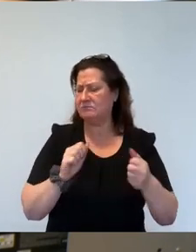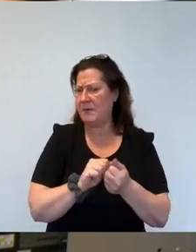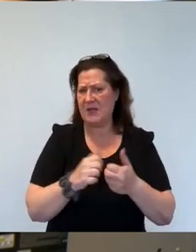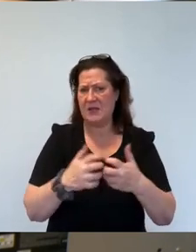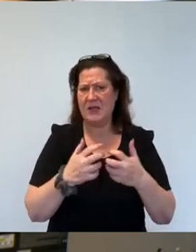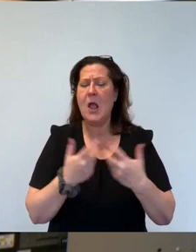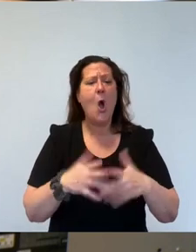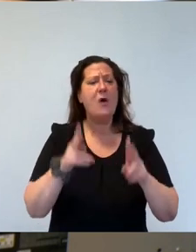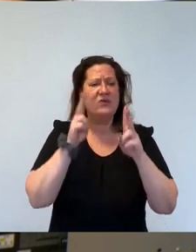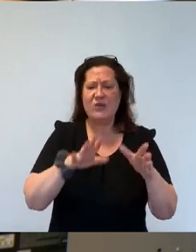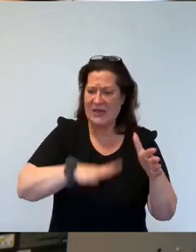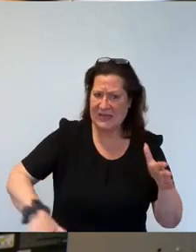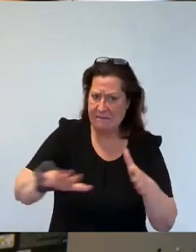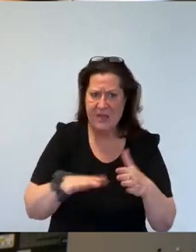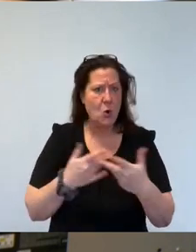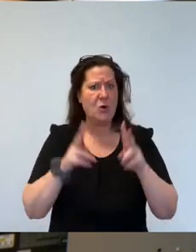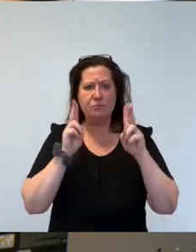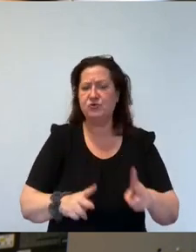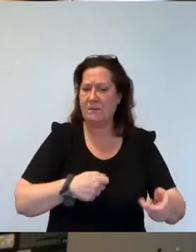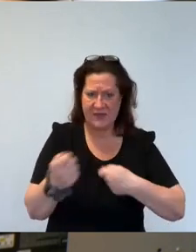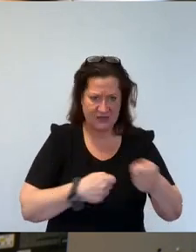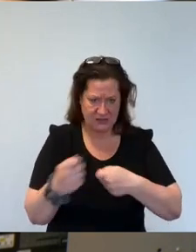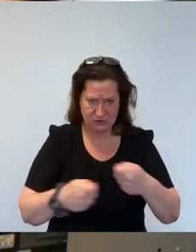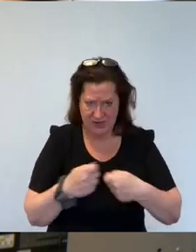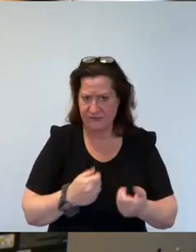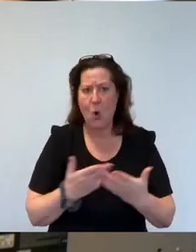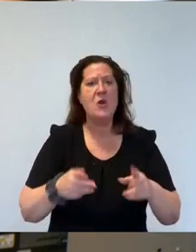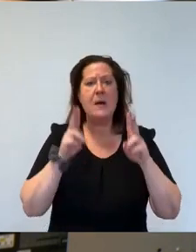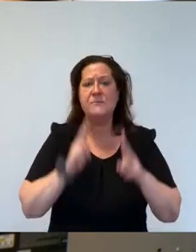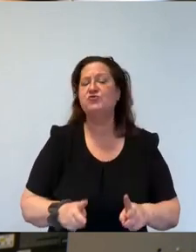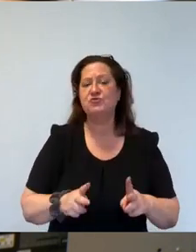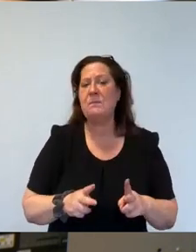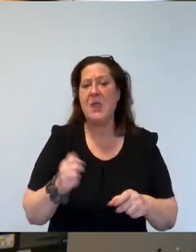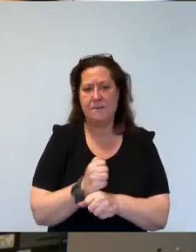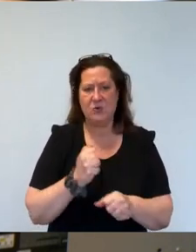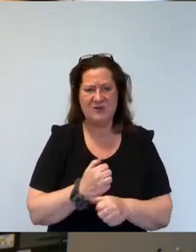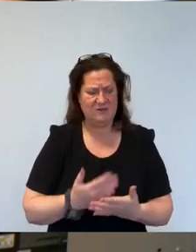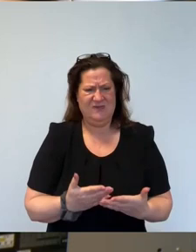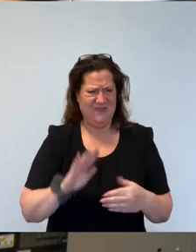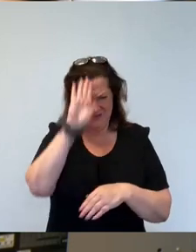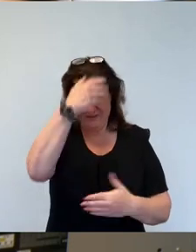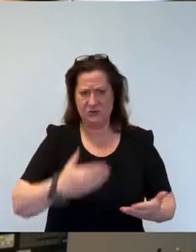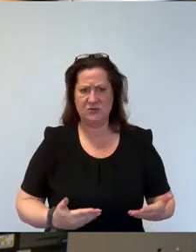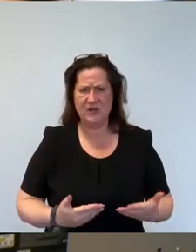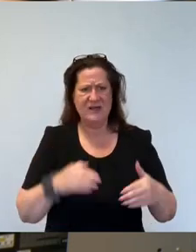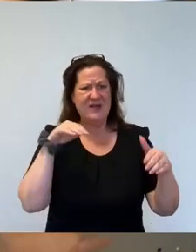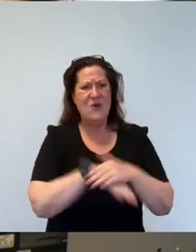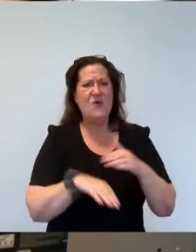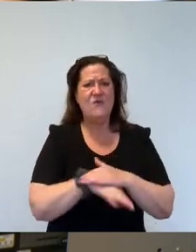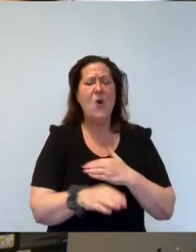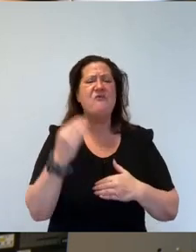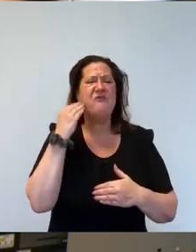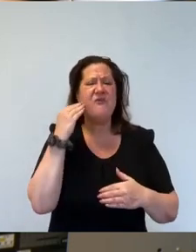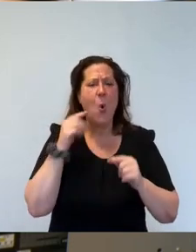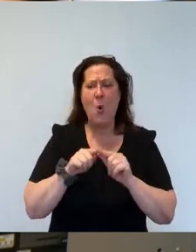auf bestimmte Läden oder auch auf bestimmte Produkte. Das ist doch völlig absurd, wenn Geflüchtete, die am Stadtrand wohnen, nicht in den